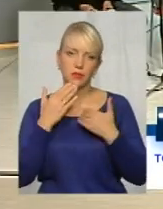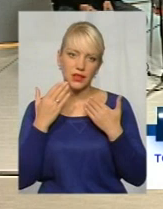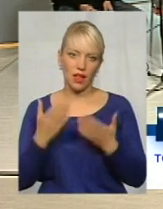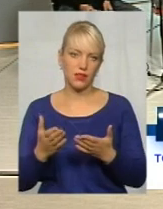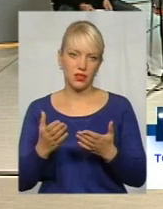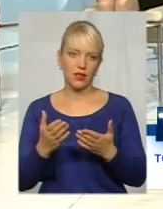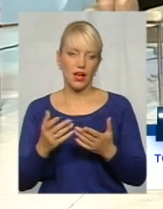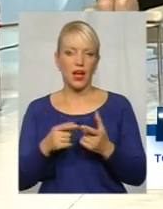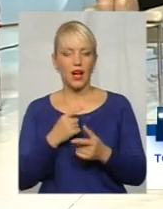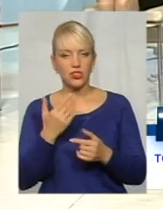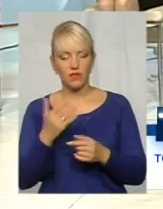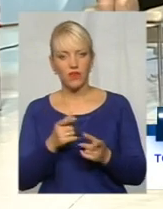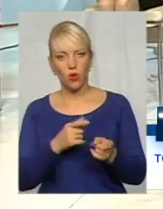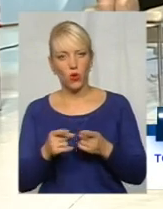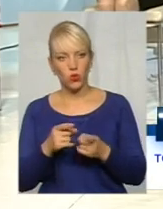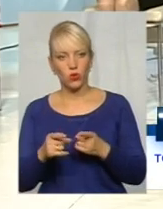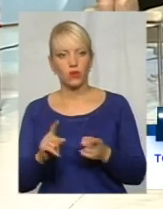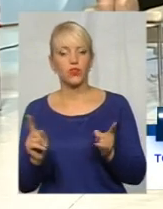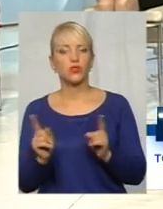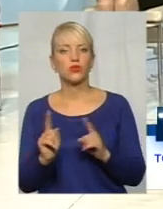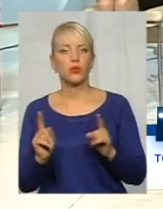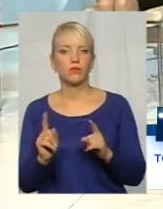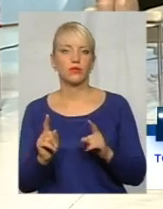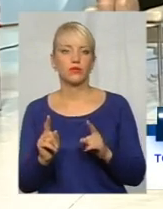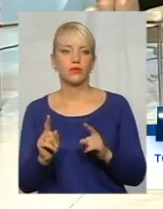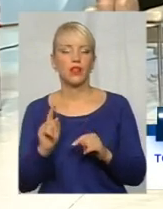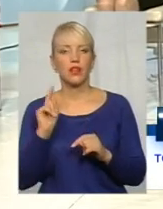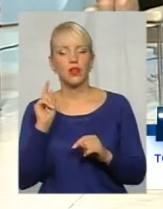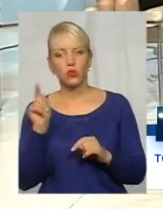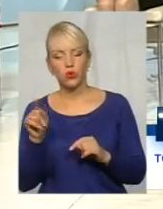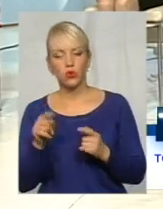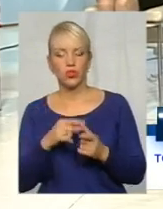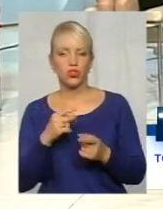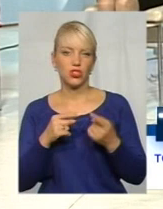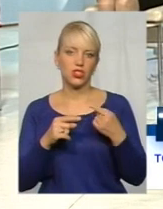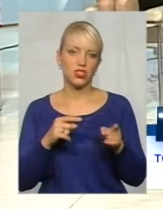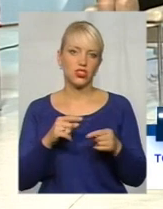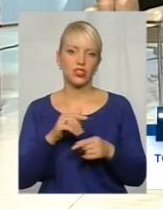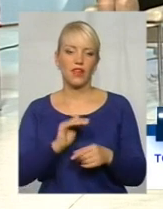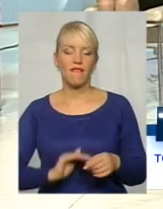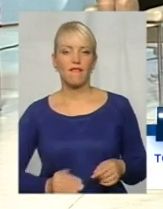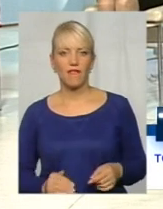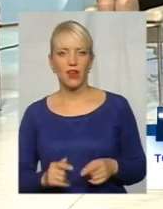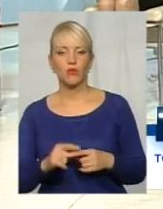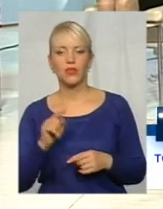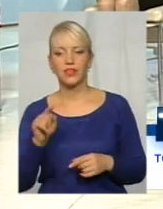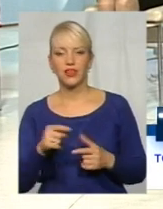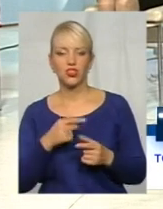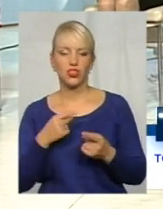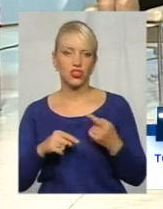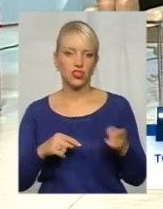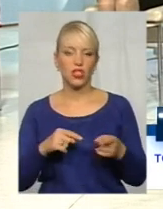а чи готові ви, щоб той чи інший фермер, чи те чи інше господарство